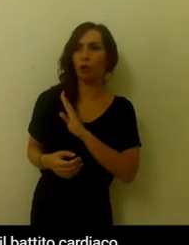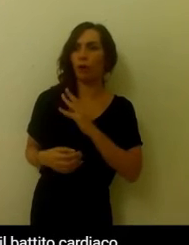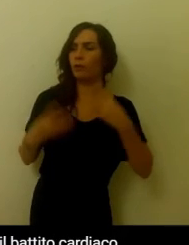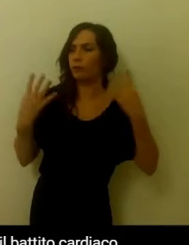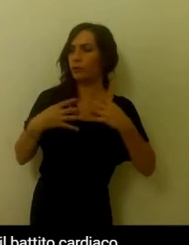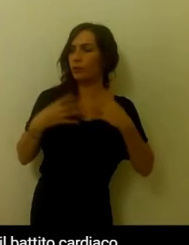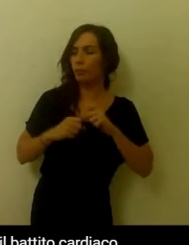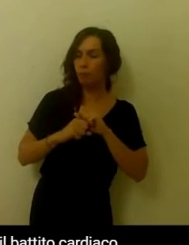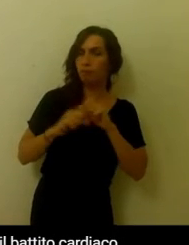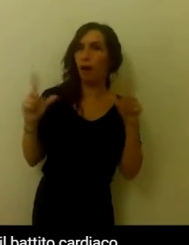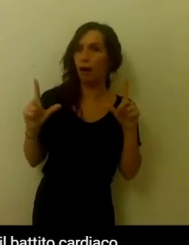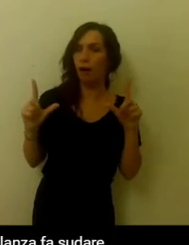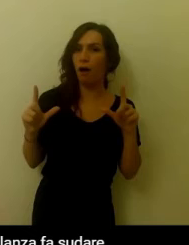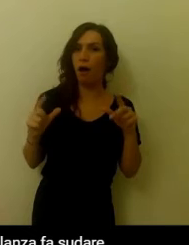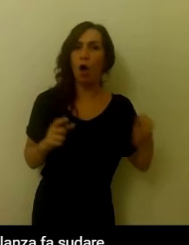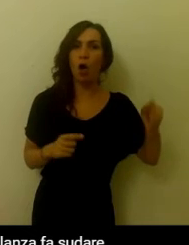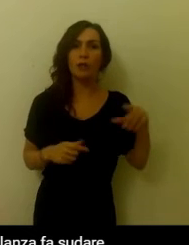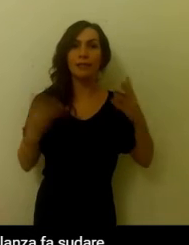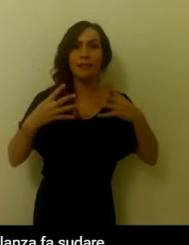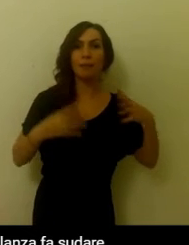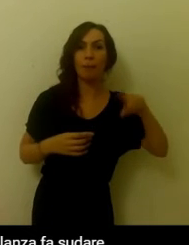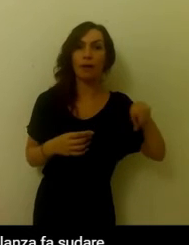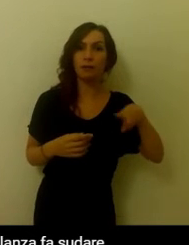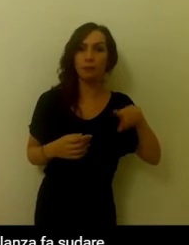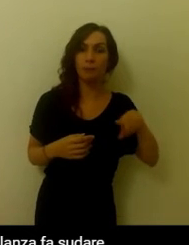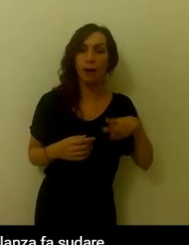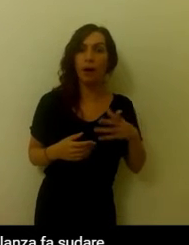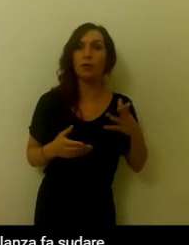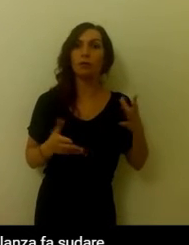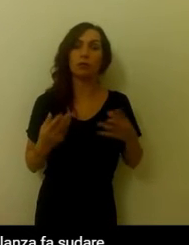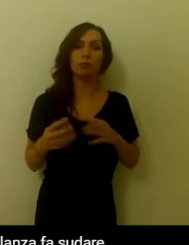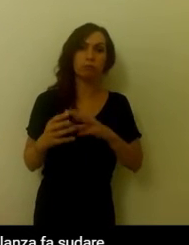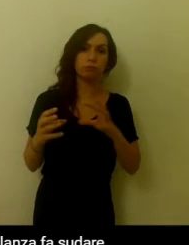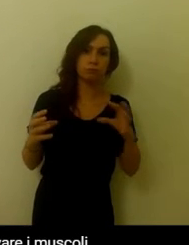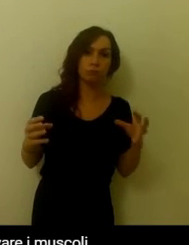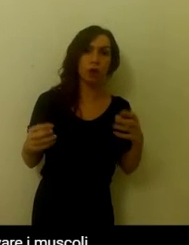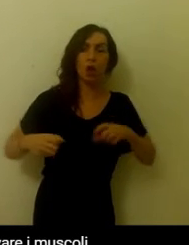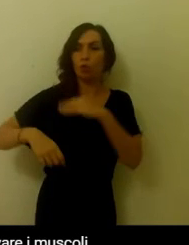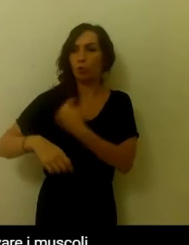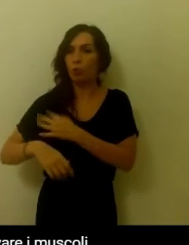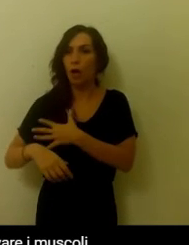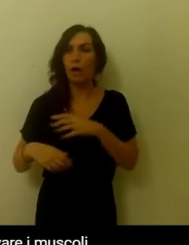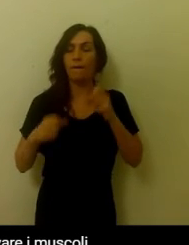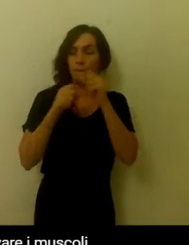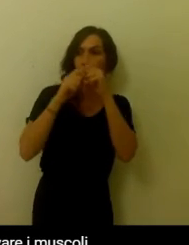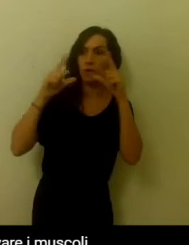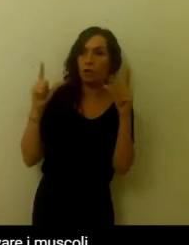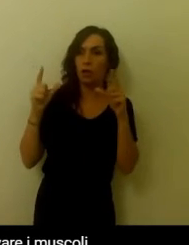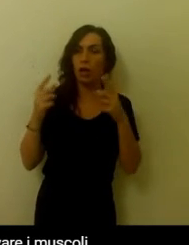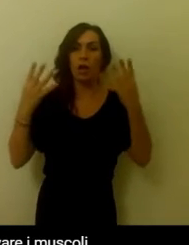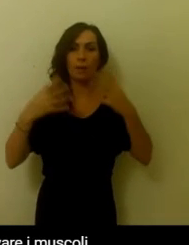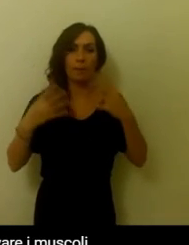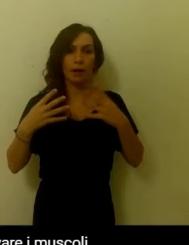allerta. Il sistema simpatico aumenta il battito cardiaco, mobilizza le scorte energetiche, aumenta la vigilanza, fa sudare. L'apparato locomotore